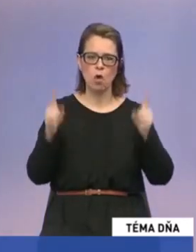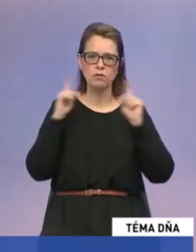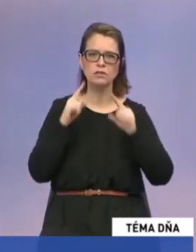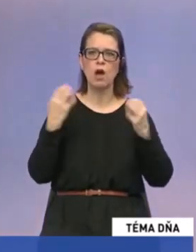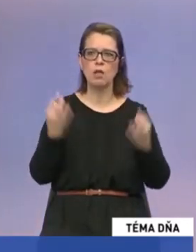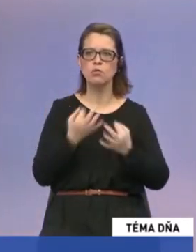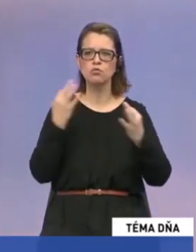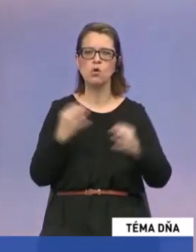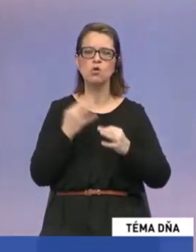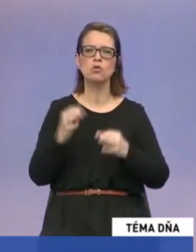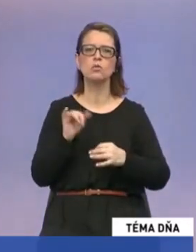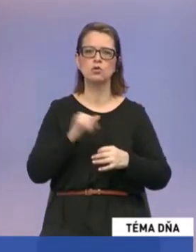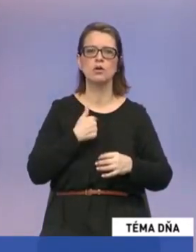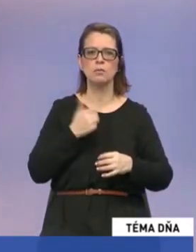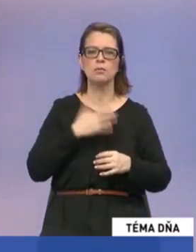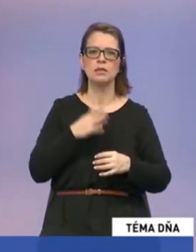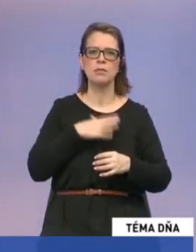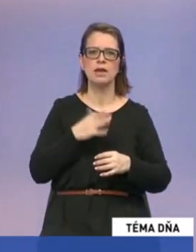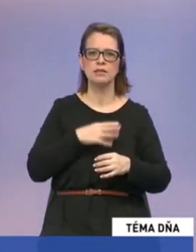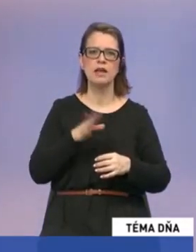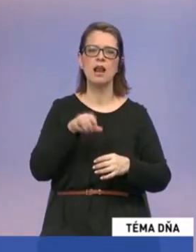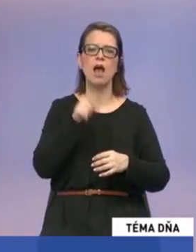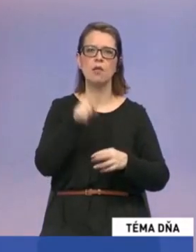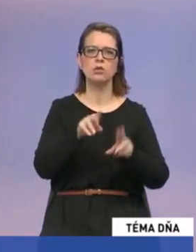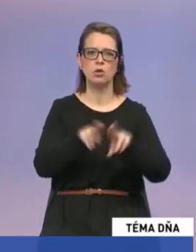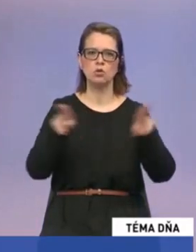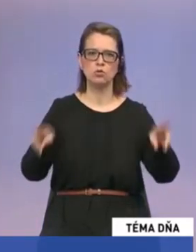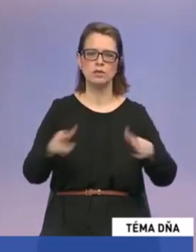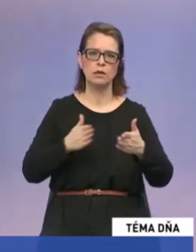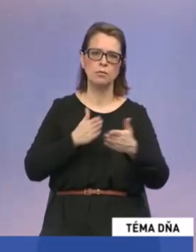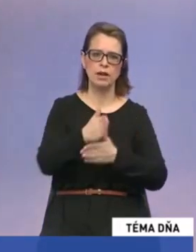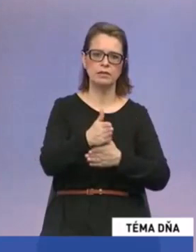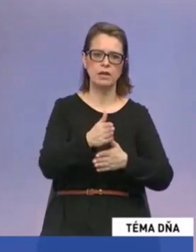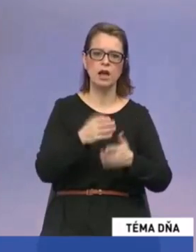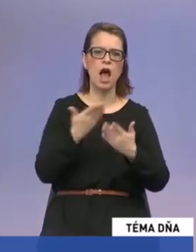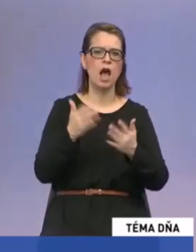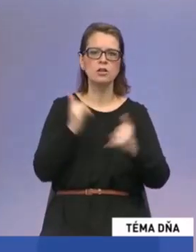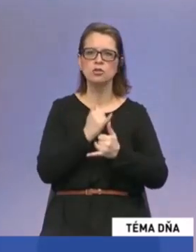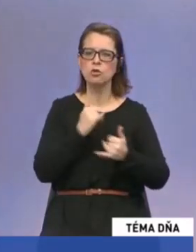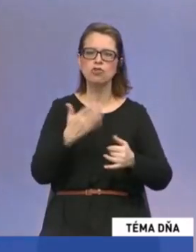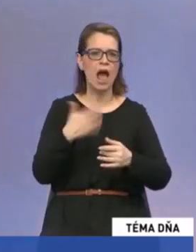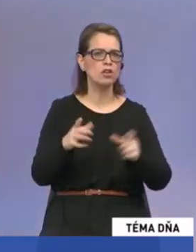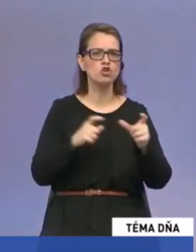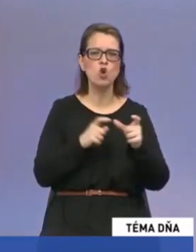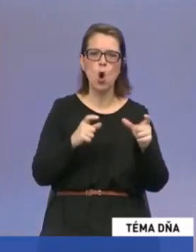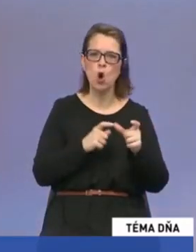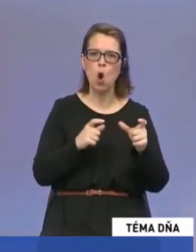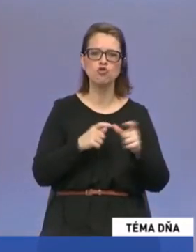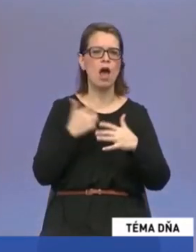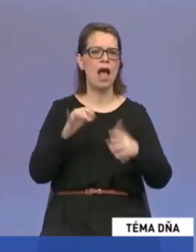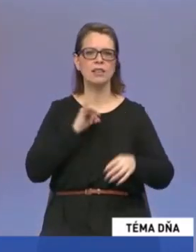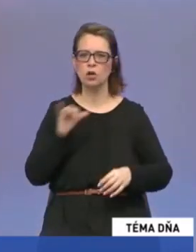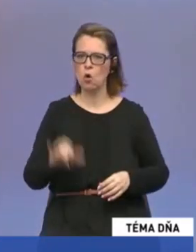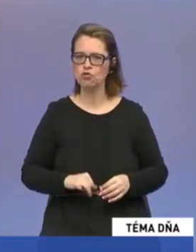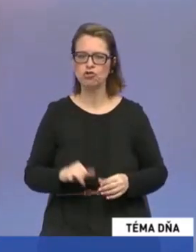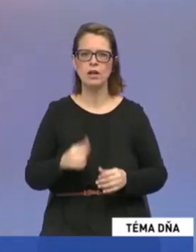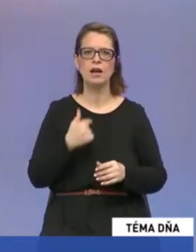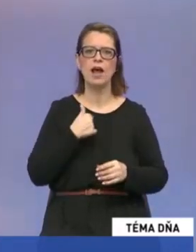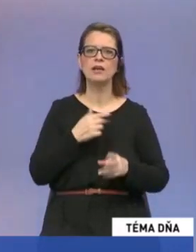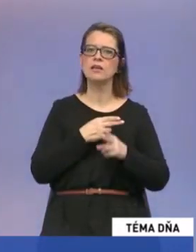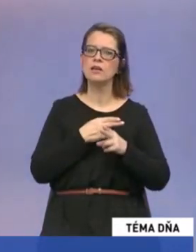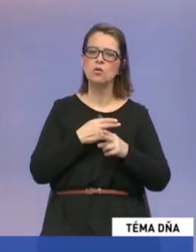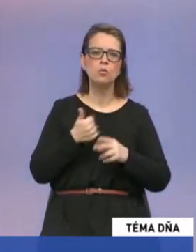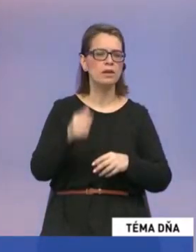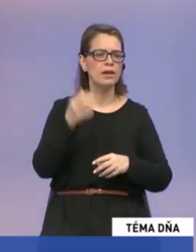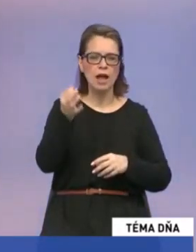forma, ktorú my by sme chceli dopustiť, aby do justície prenikala ani skutočne, ani Soroš, ani Kočner. A ja sa absolútne